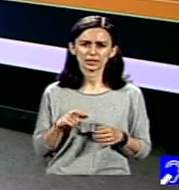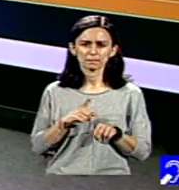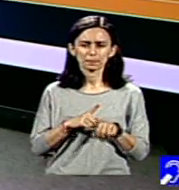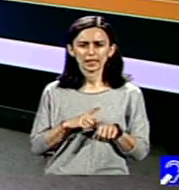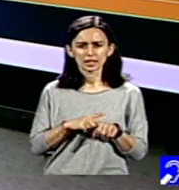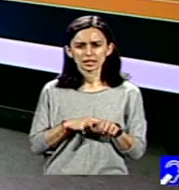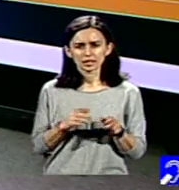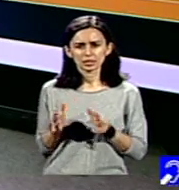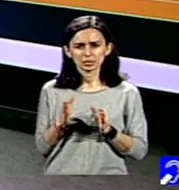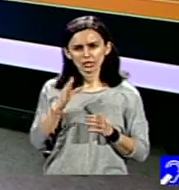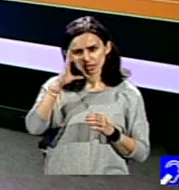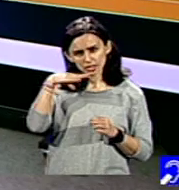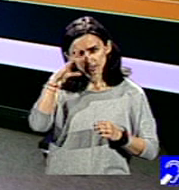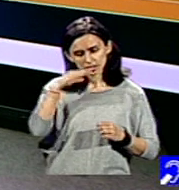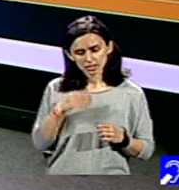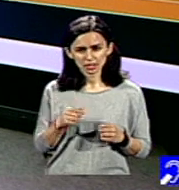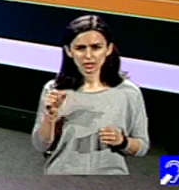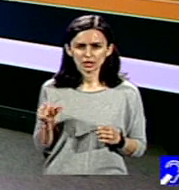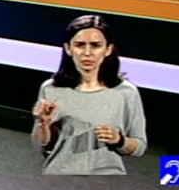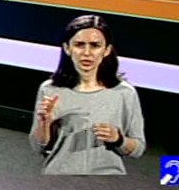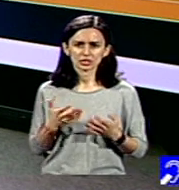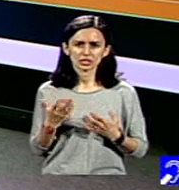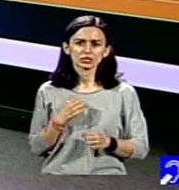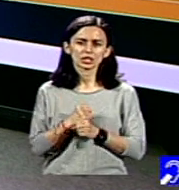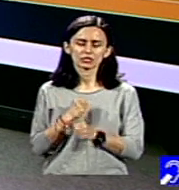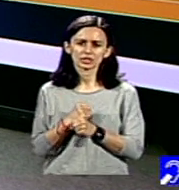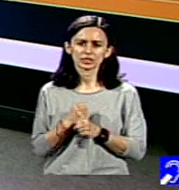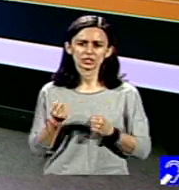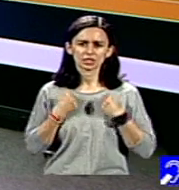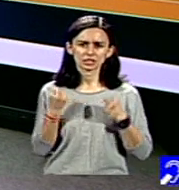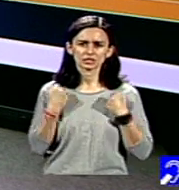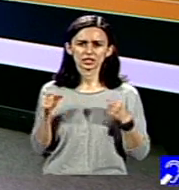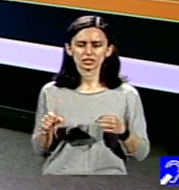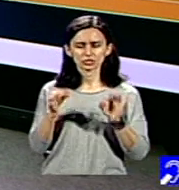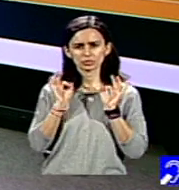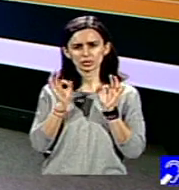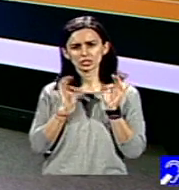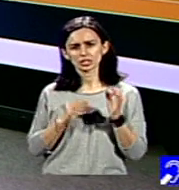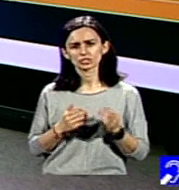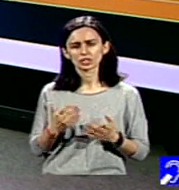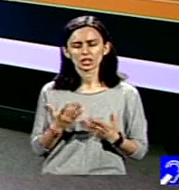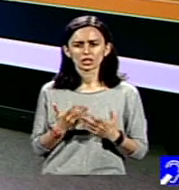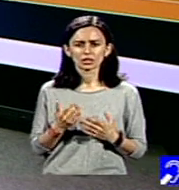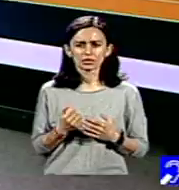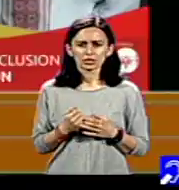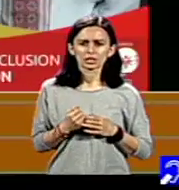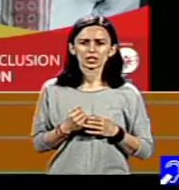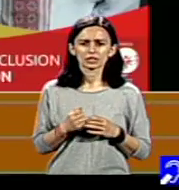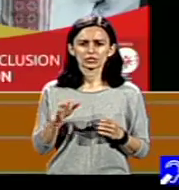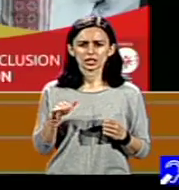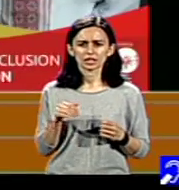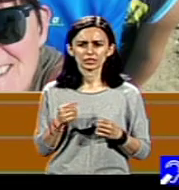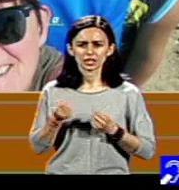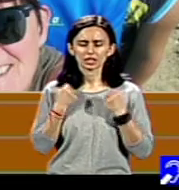parteneri cu care va face activități, specialiști cu care vor avea